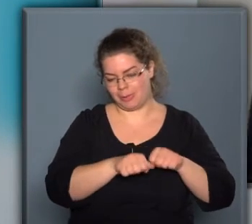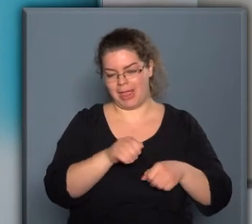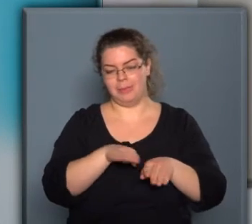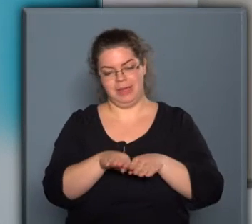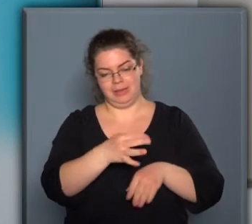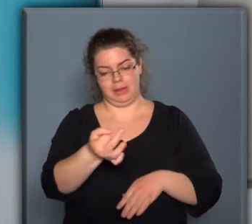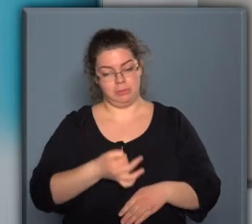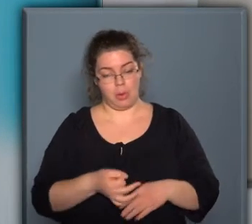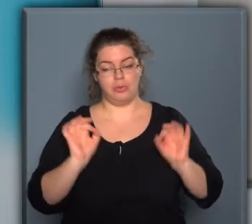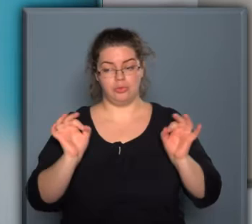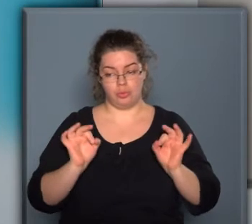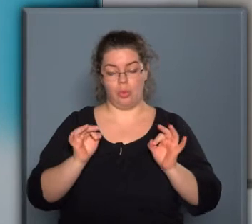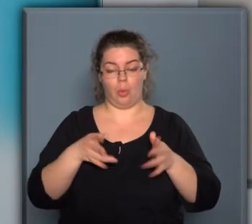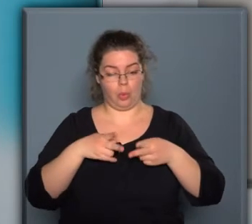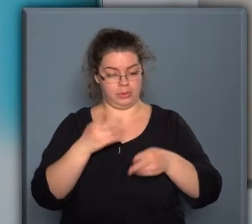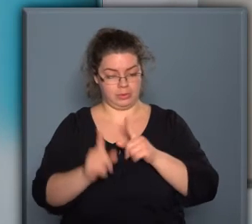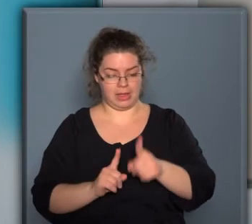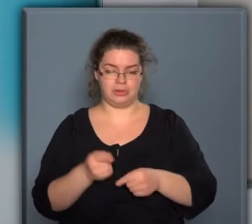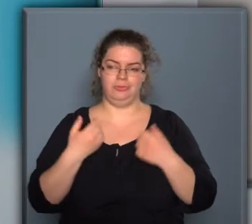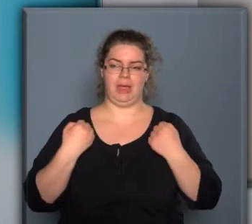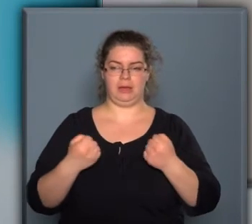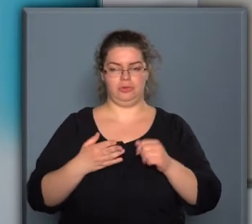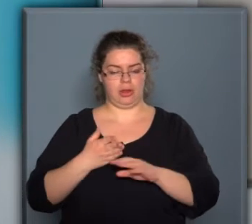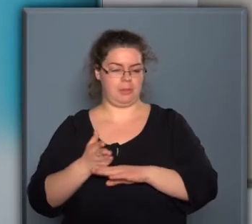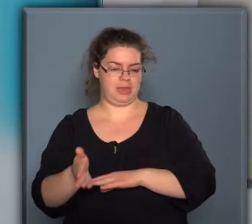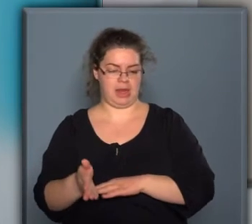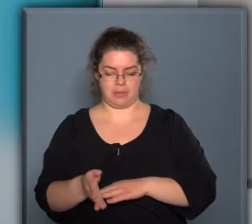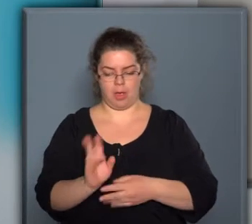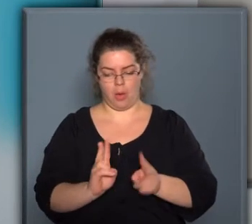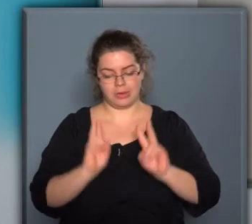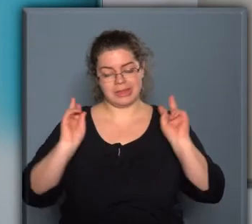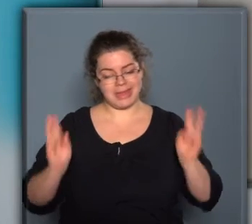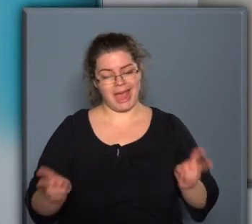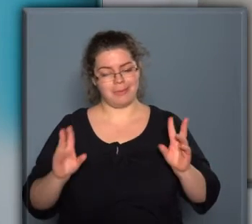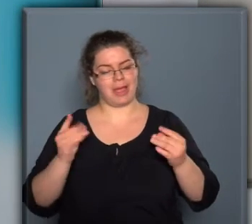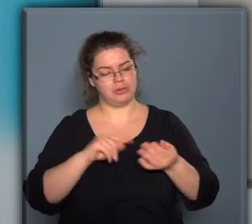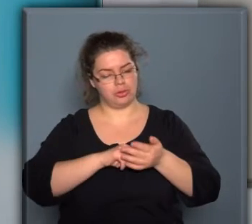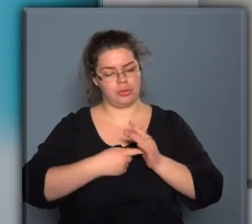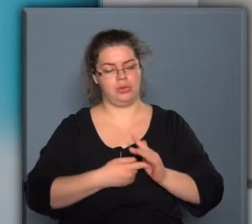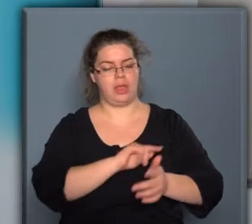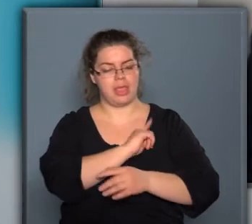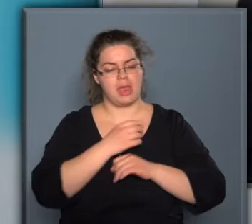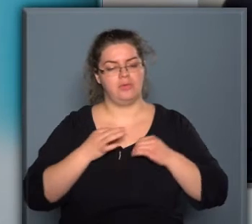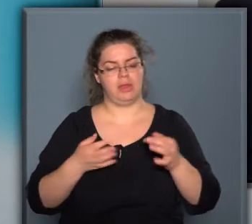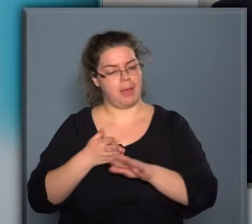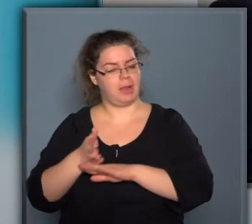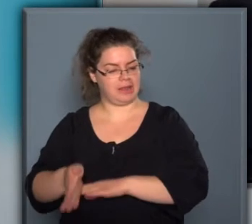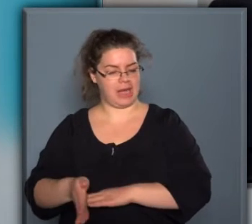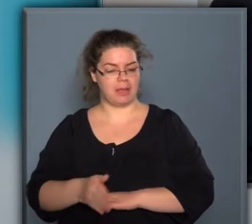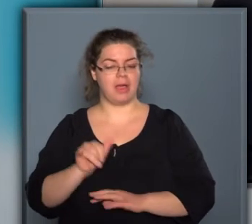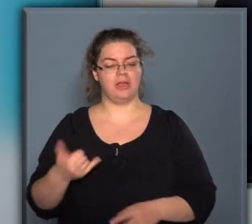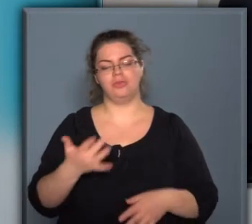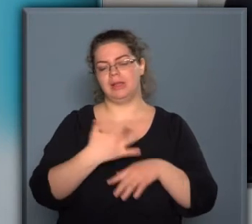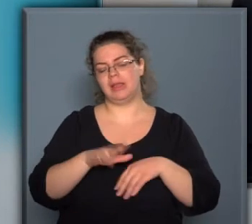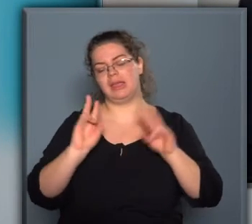részéről, hogy igen, jó úton járunk, és egy megerősítés abban az irányban, hogy meg kell sokszoroznunk az erőfeszítésénket ebben az irányban,